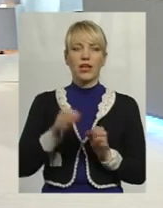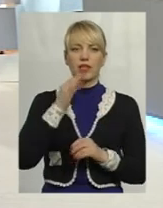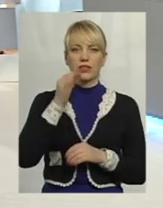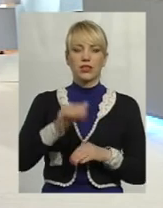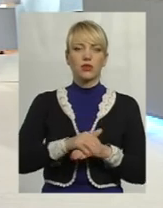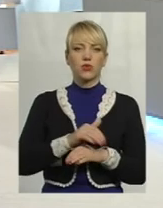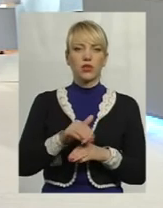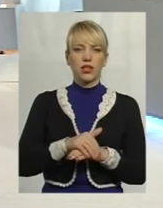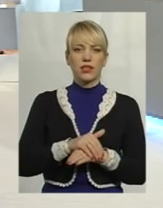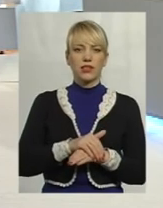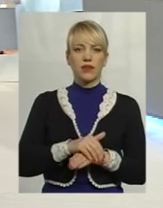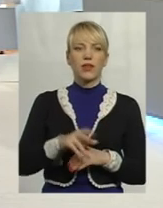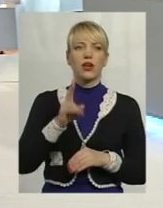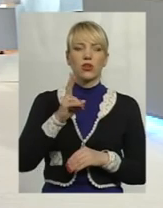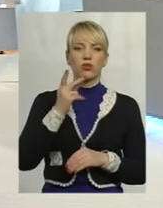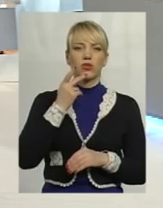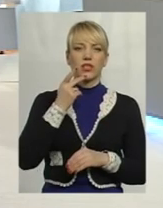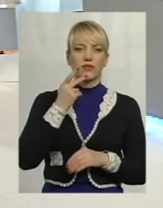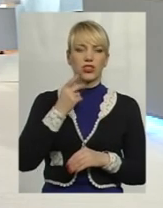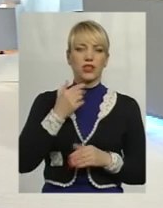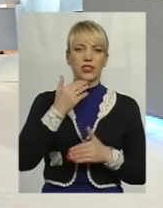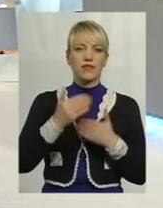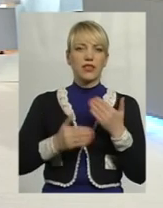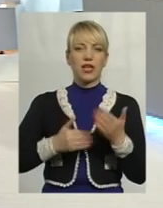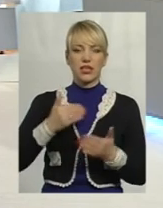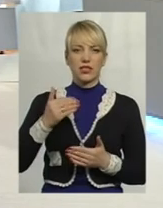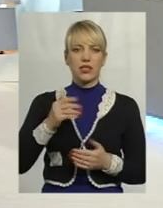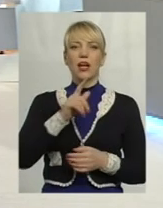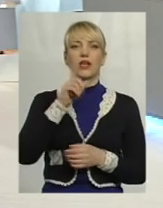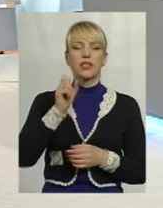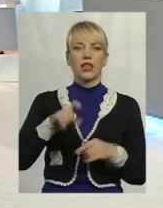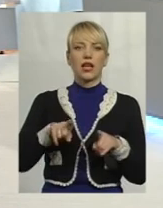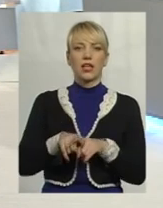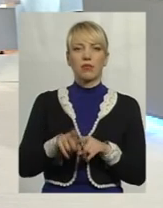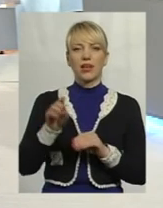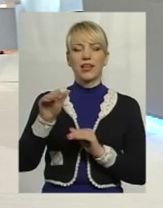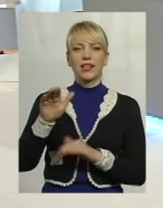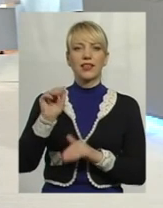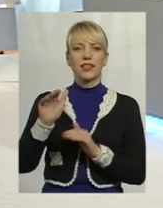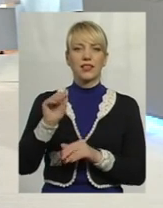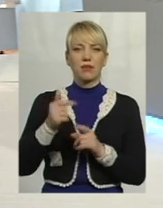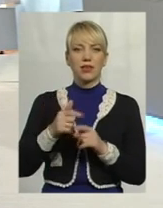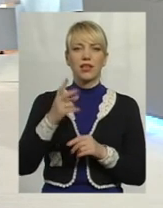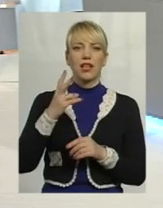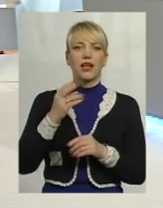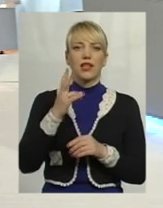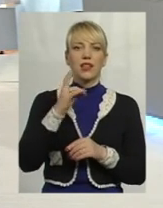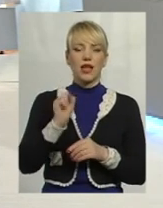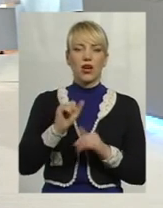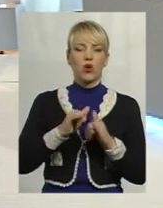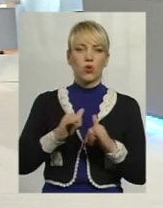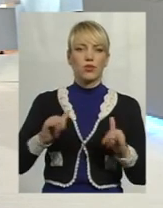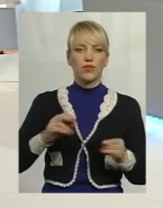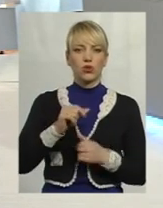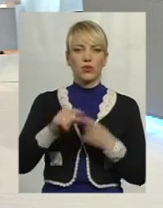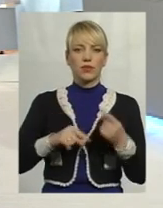пане Ігоре, хто зазвичай звертається за такими кредитами, кредитами на розвиток бізнесу, і чи завжди люди